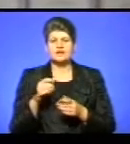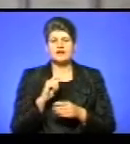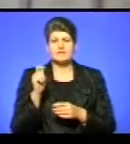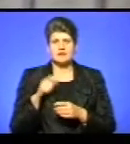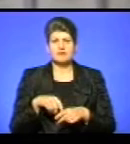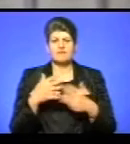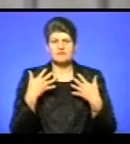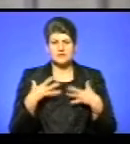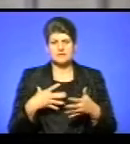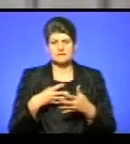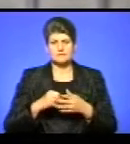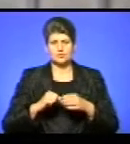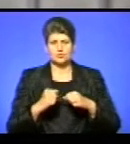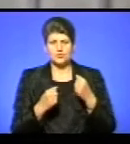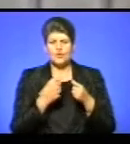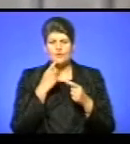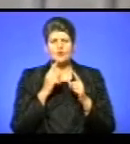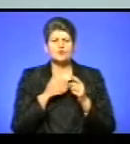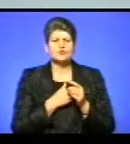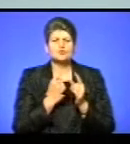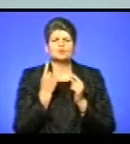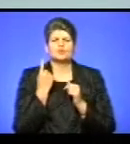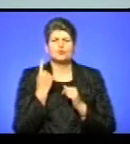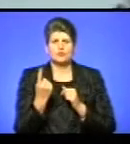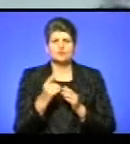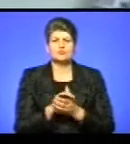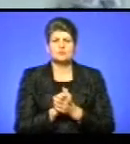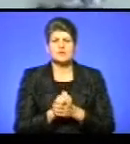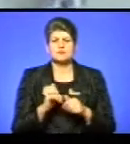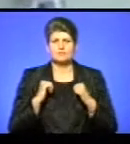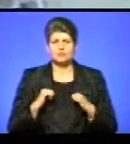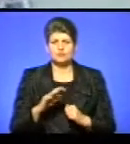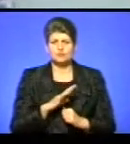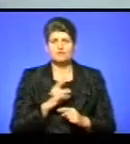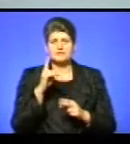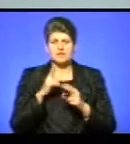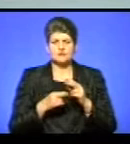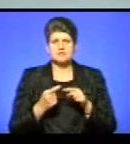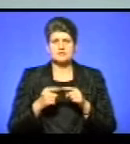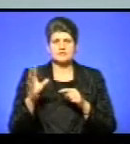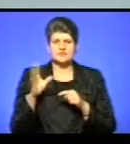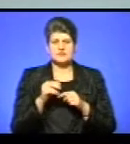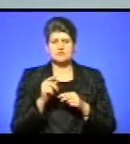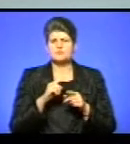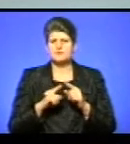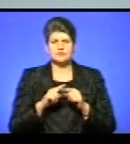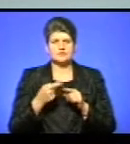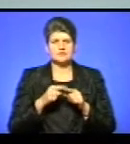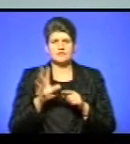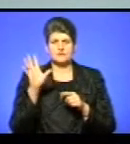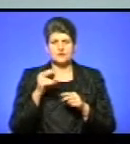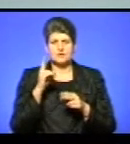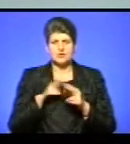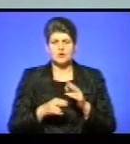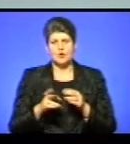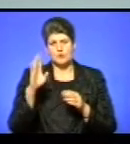бойових друзів. Каже, хоче тільки одного. Мір, щоб спокій був, щоб закінчилося це все, щоб скоріше це все закінчилося, щоб хлопці служили